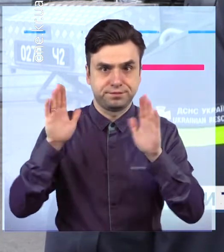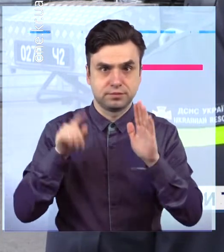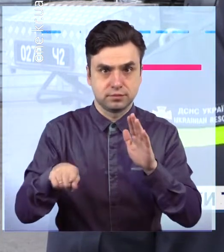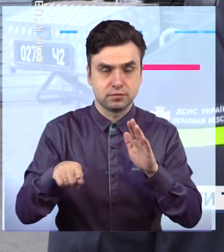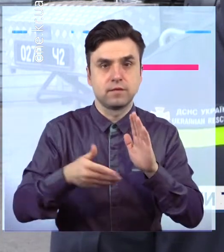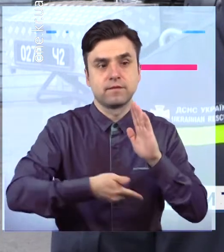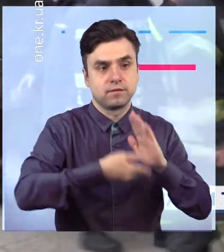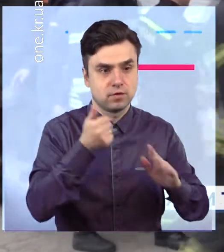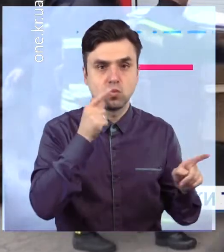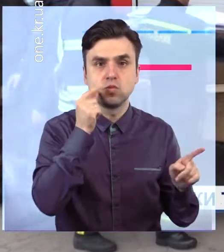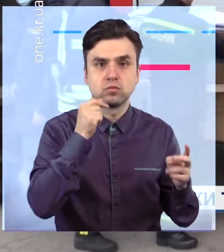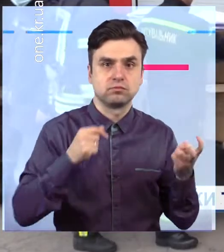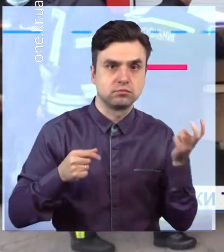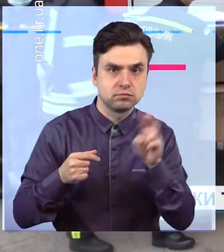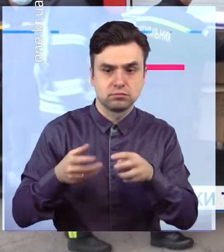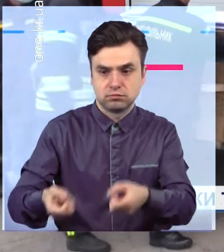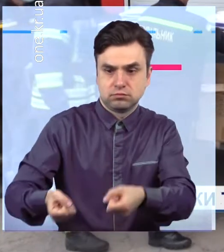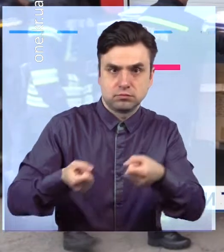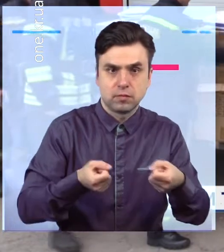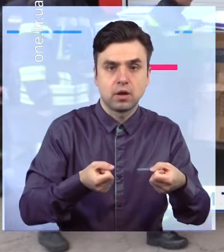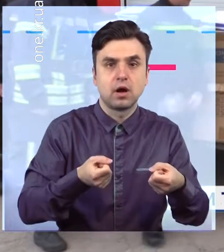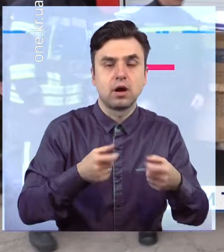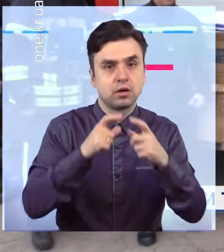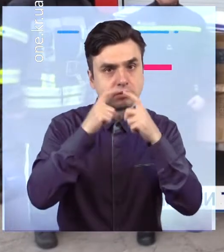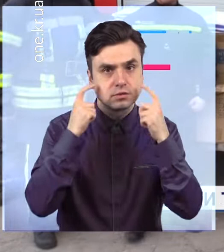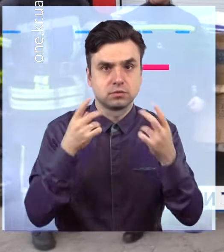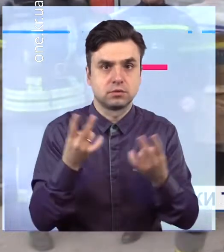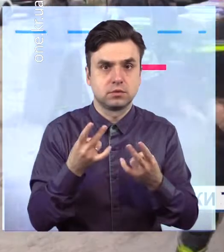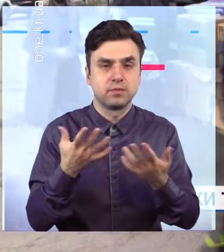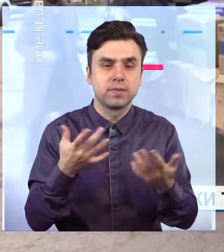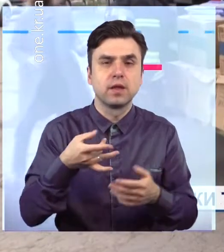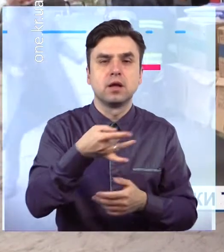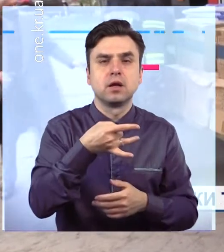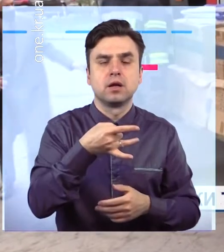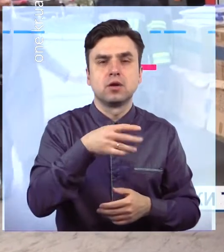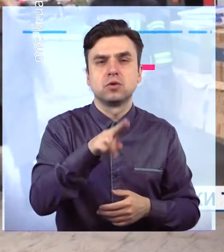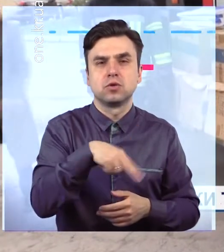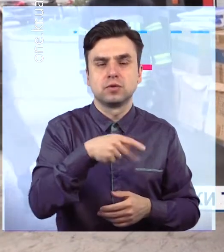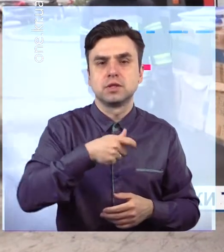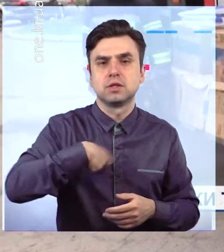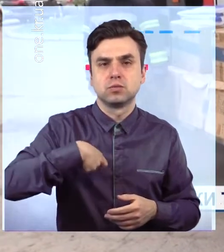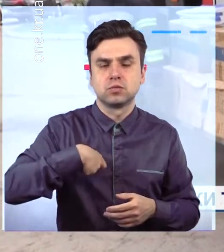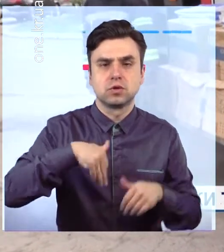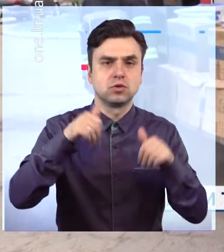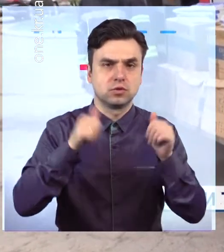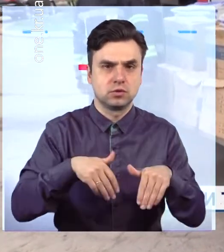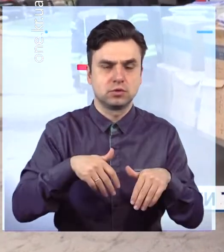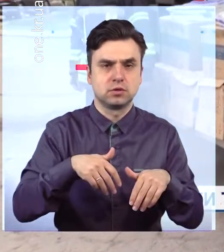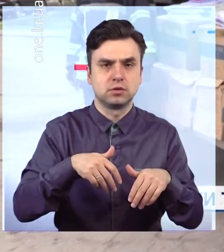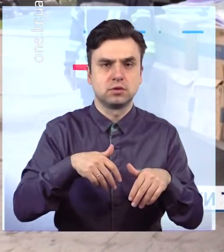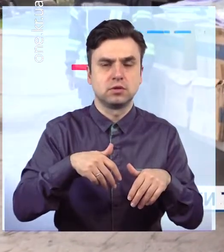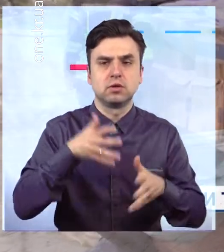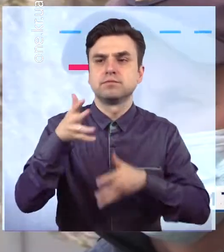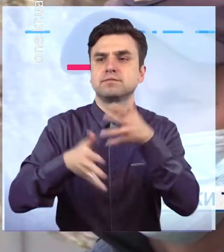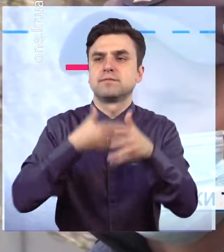швидкої медичної допомоги. Допомогти не тільки словом, але й ділом вирішили депутати Довгенцівської райради. До розташування 26-ї